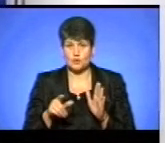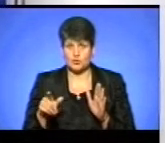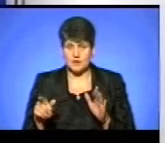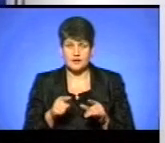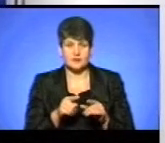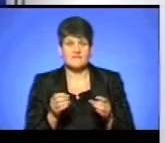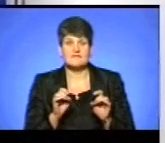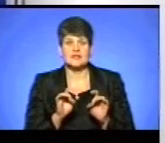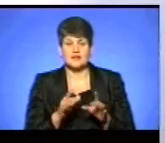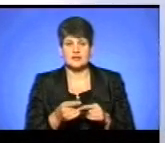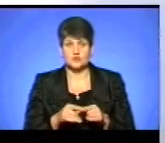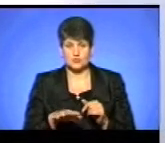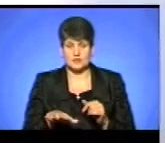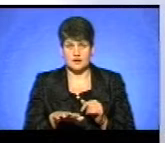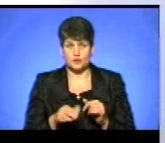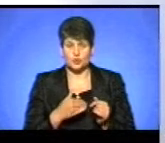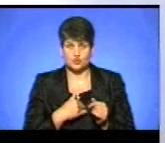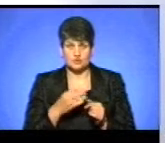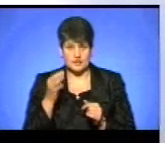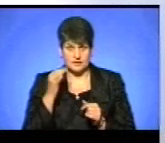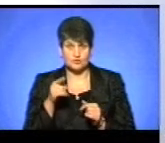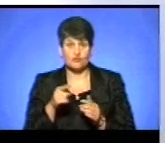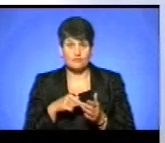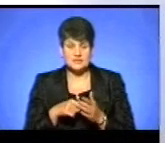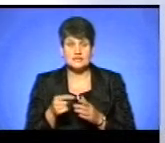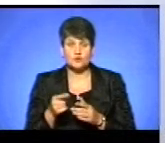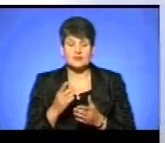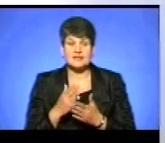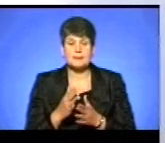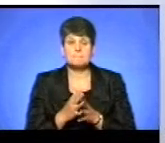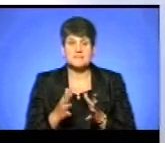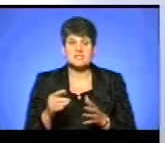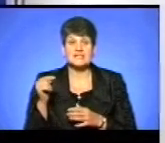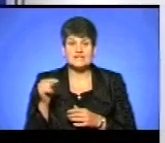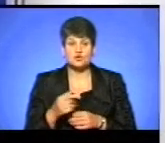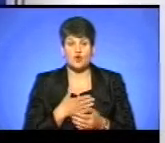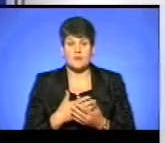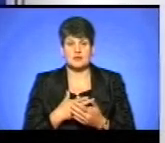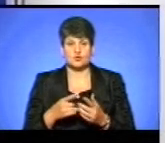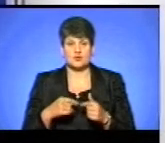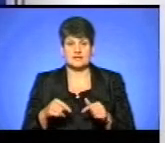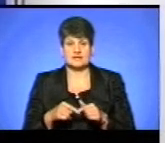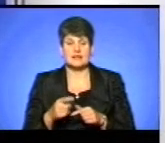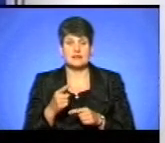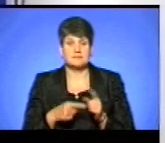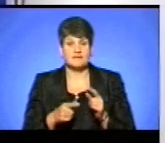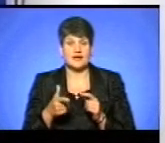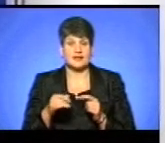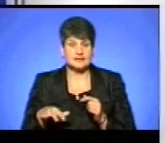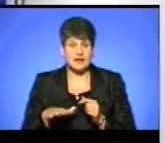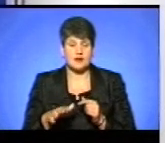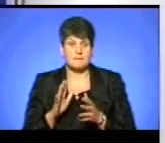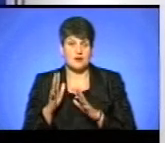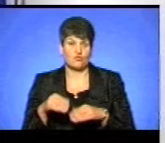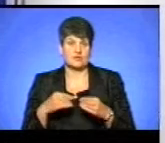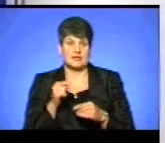віддали цю земельну ділянку, я хочу нагадати, що в місті Тернополі діє більше тисячі громадських організацій. Але пів гектара парку чомусь віддали саме ці громадські